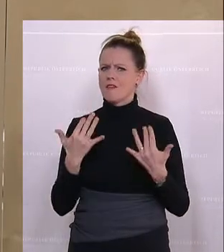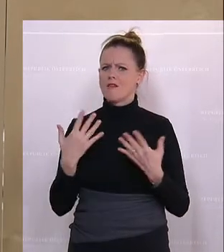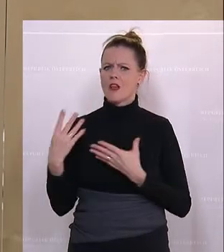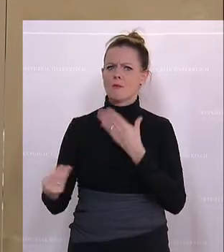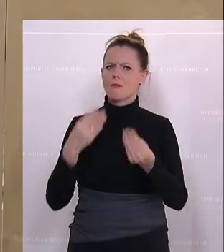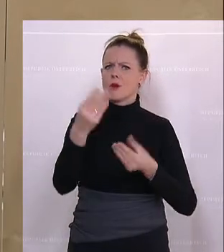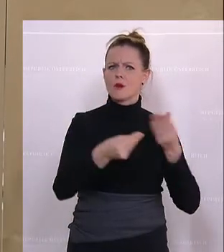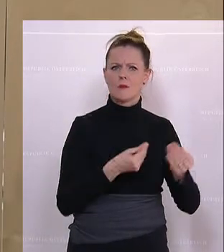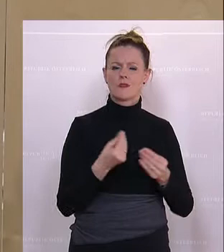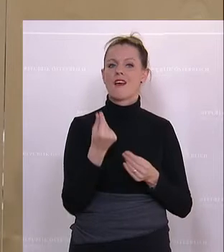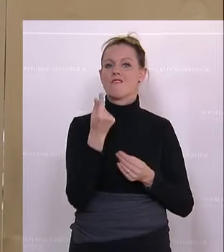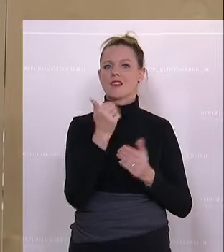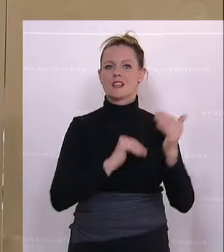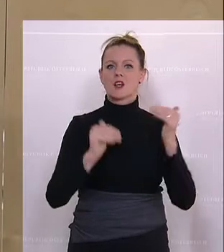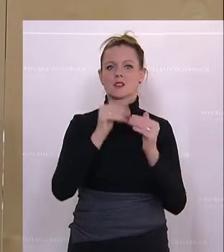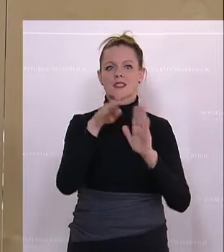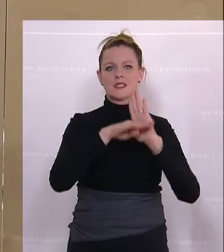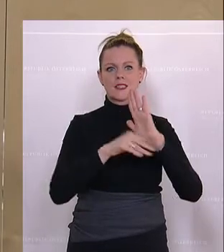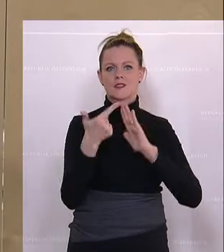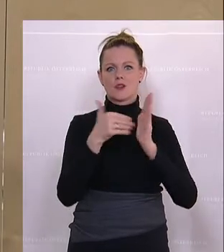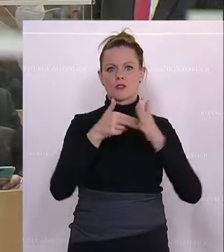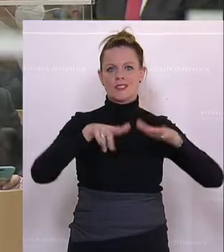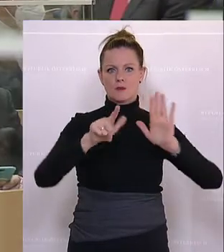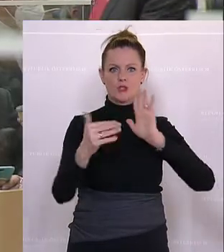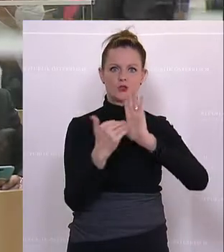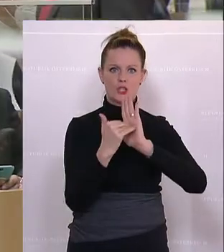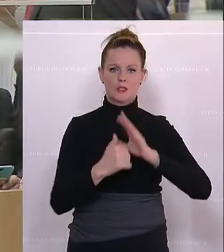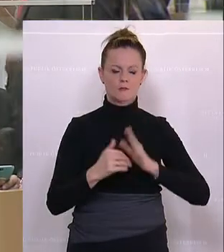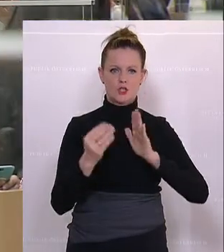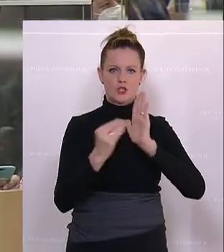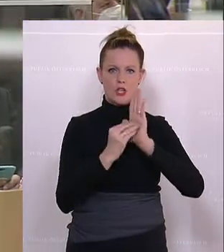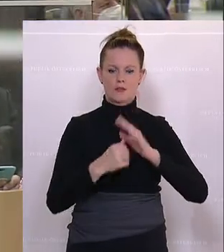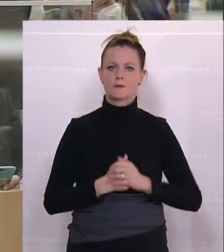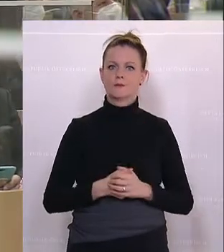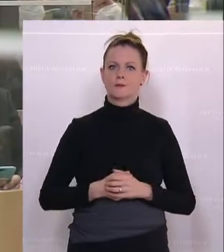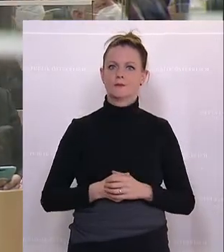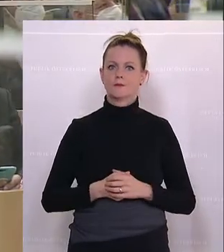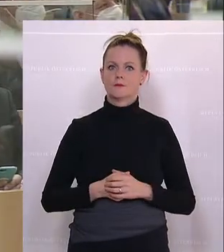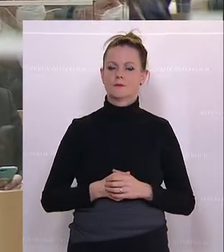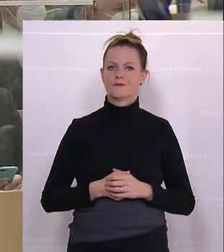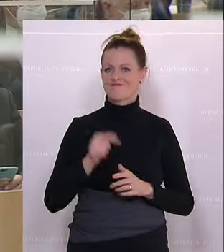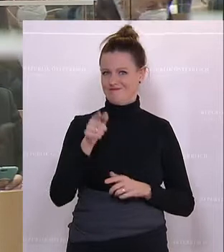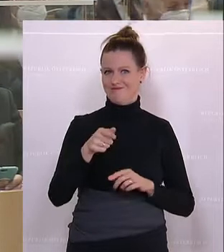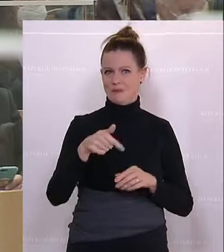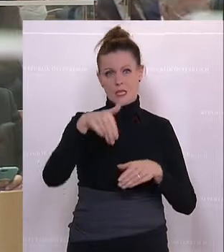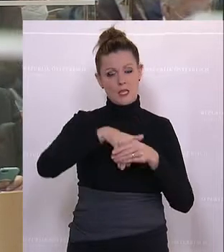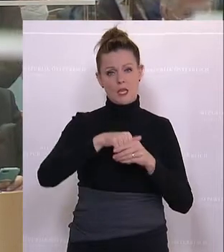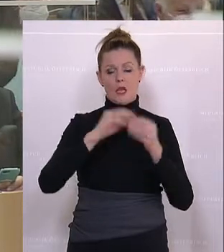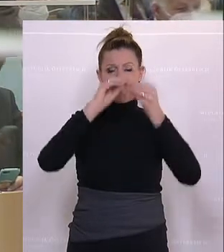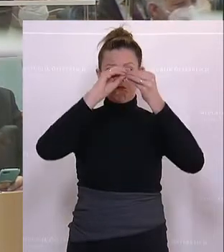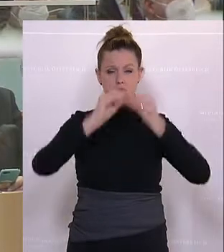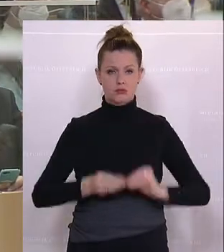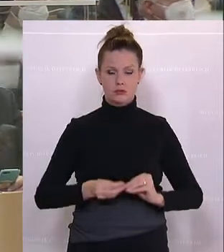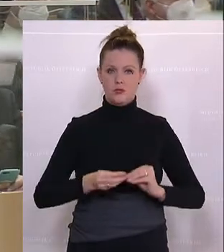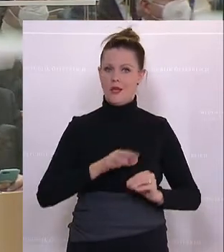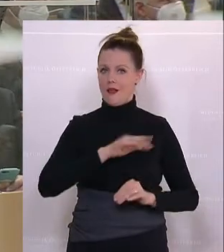im Finanzausgleichsgesetz 2017 festgelegt. Es ist ein sehr komplexes Werk, wo jede